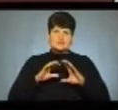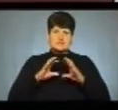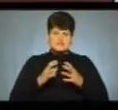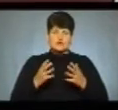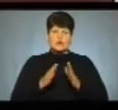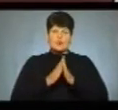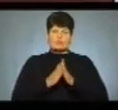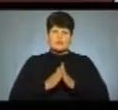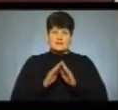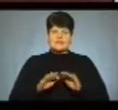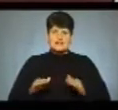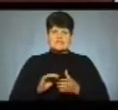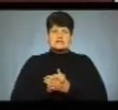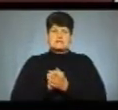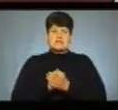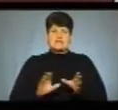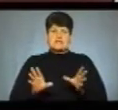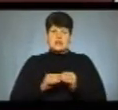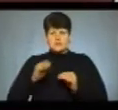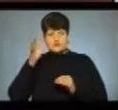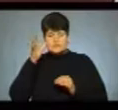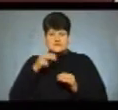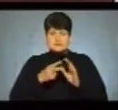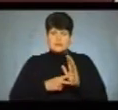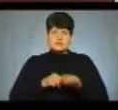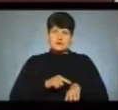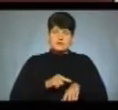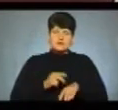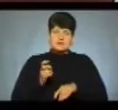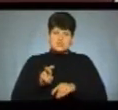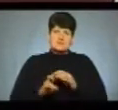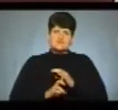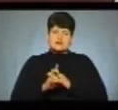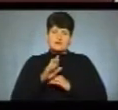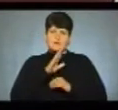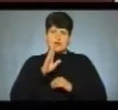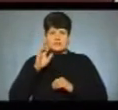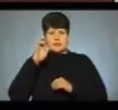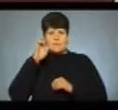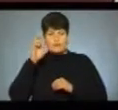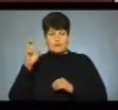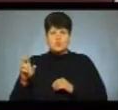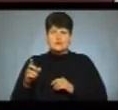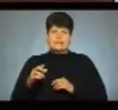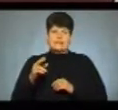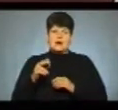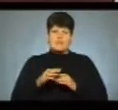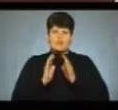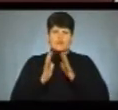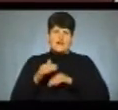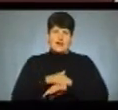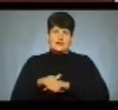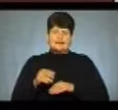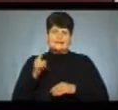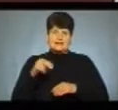молитви «Дітей за мир і єдність у світі». О 17-й годині вони прийшли до церкви Матері Божої неостанної помочі на бульварі Данила Галицького у